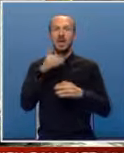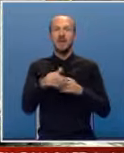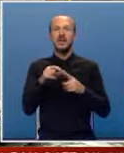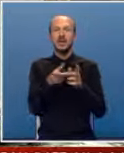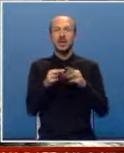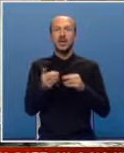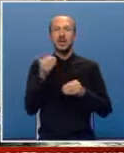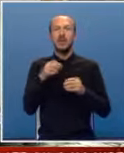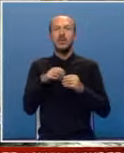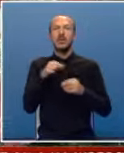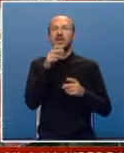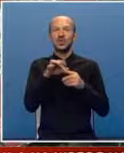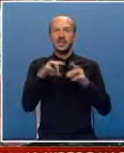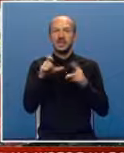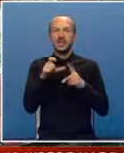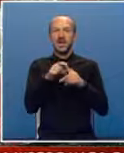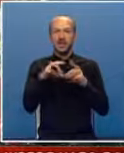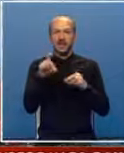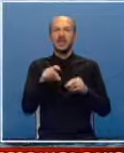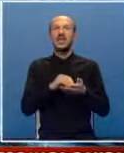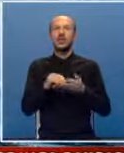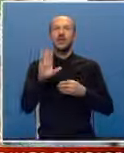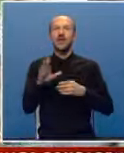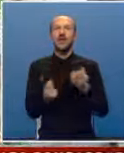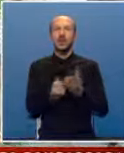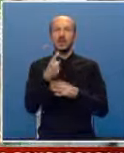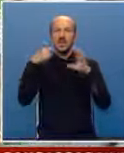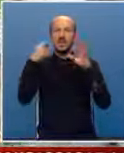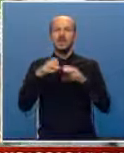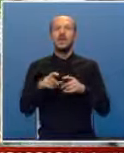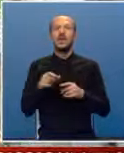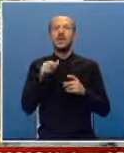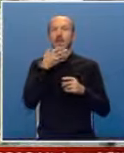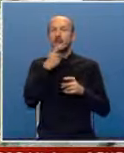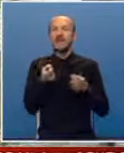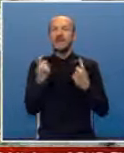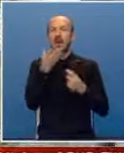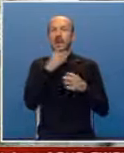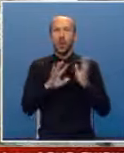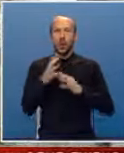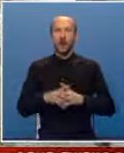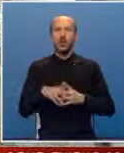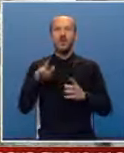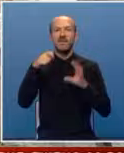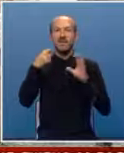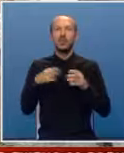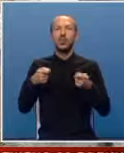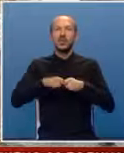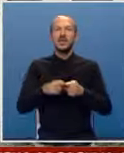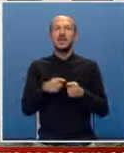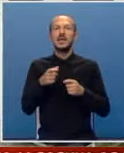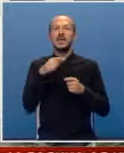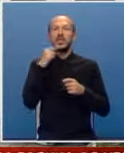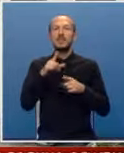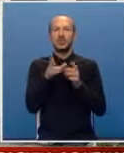scenariju Vanje Bulića režiser Srđan Dragojević inspirisan ovim događajima snimio je film Lepa sela Lepo gore. U ovaj film utkana je ispovijest